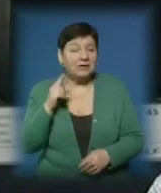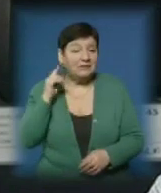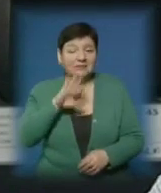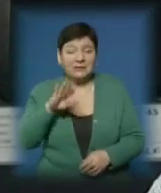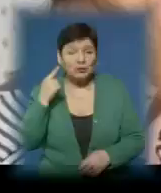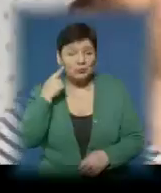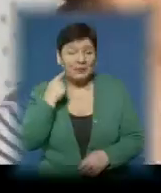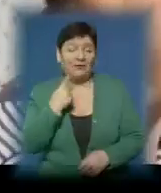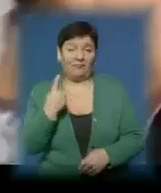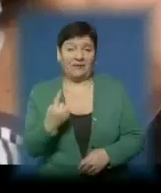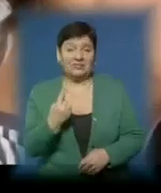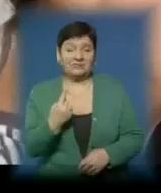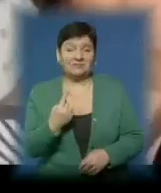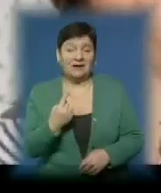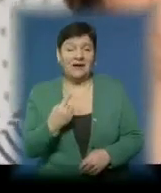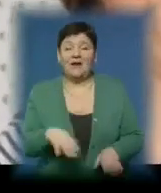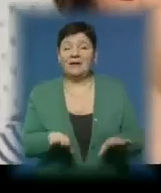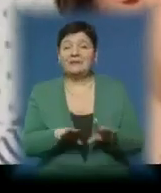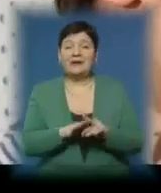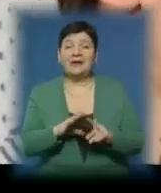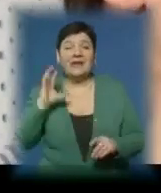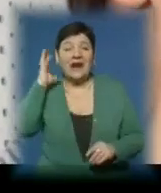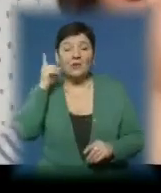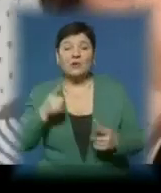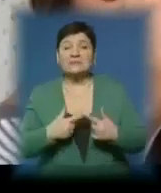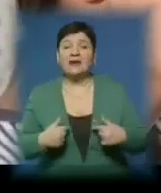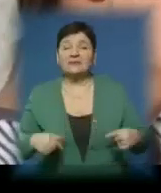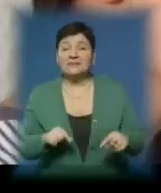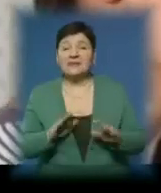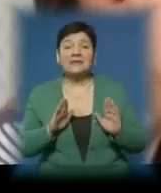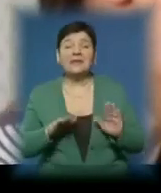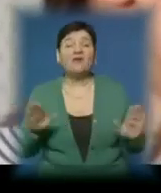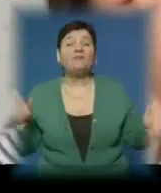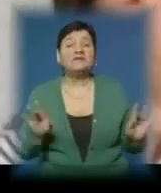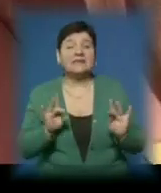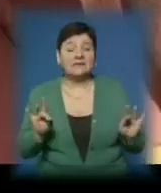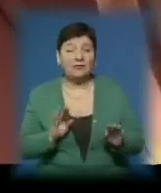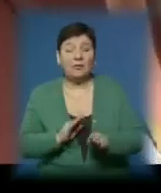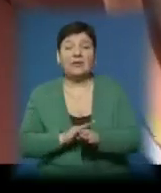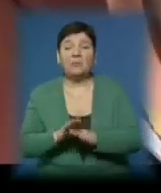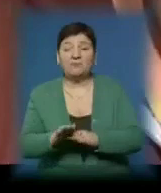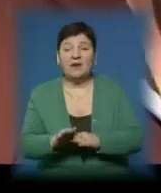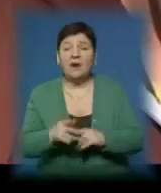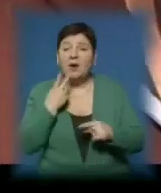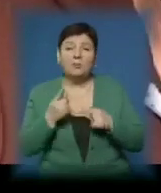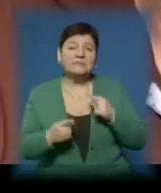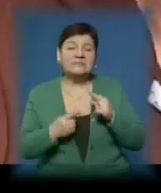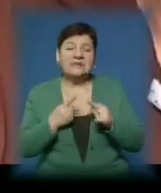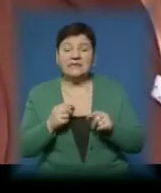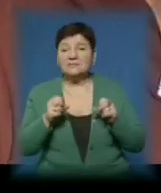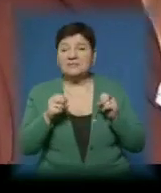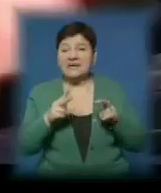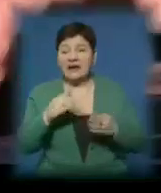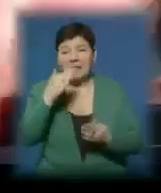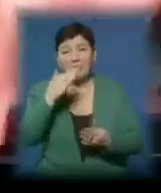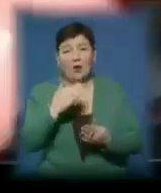чуємо вперше. Альтернативний формат радіостанції проявляється не лише в пісенному наповненні. В ефірі постійно лунають спеціальні